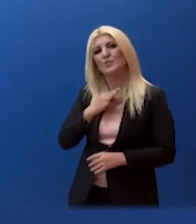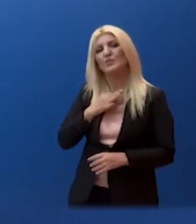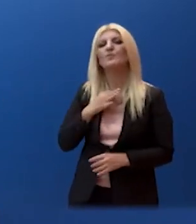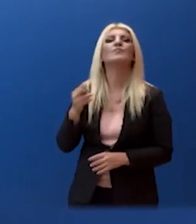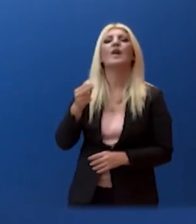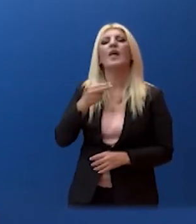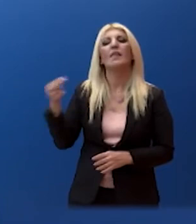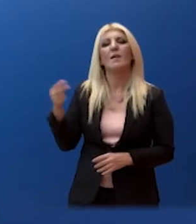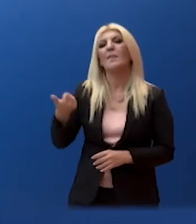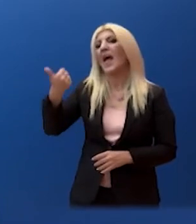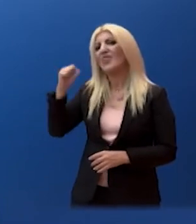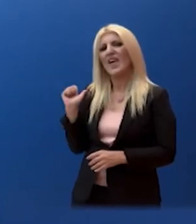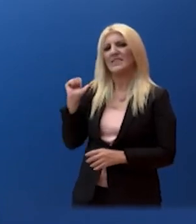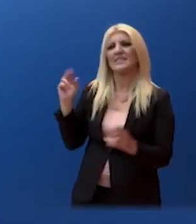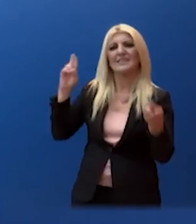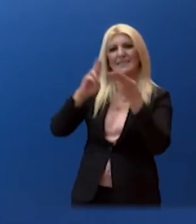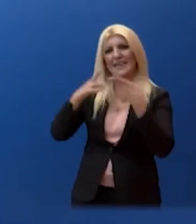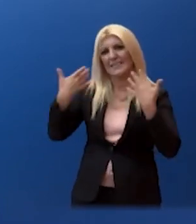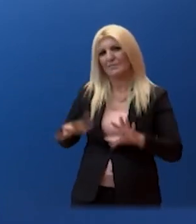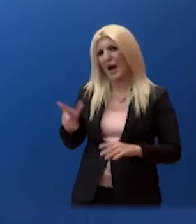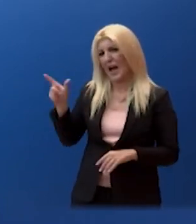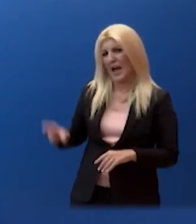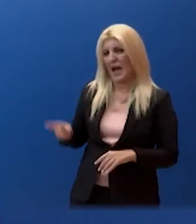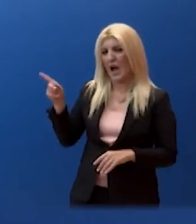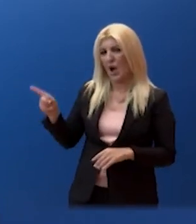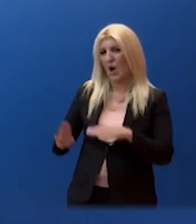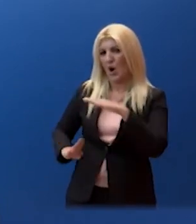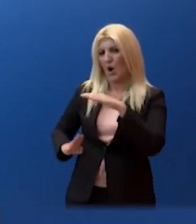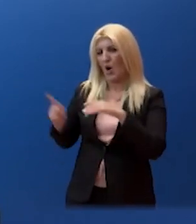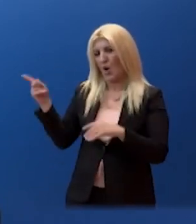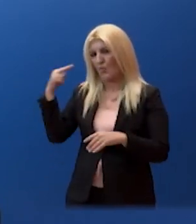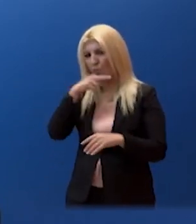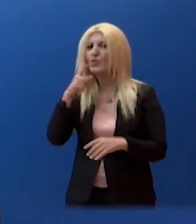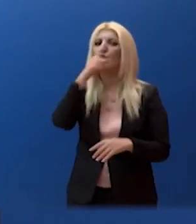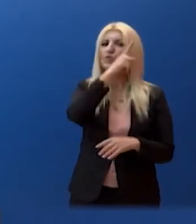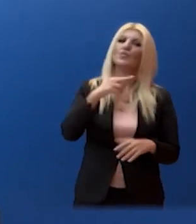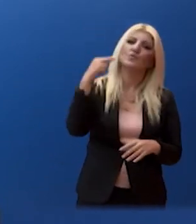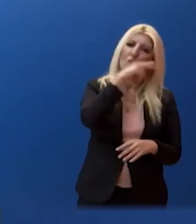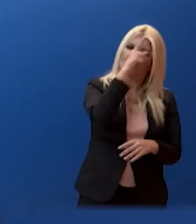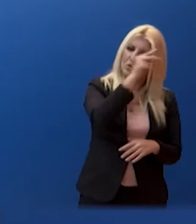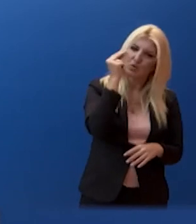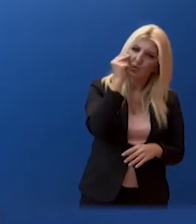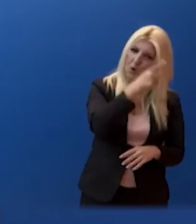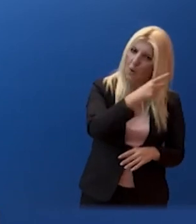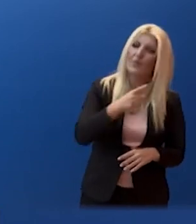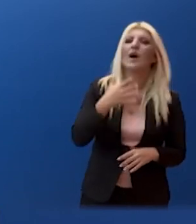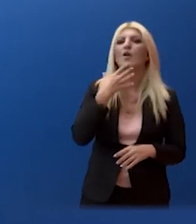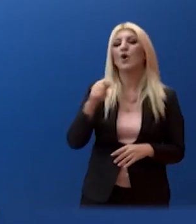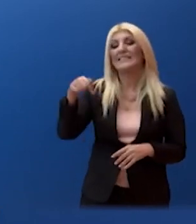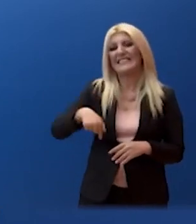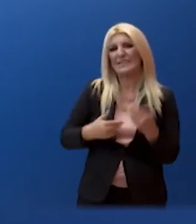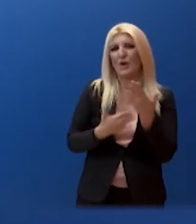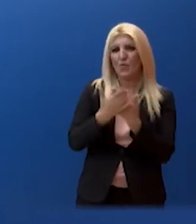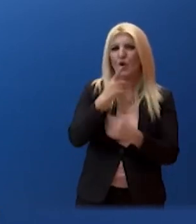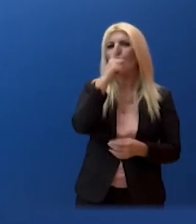τον κύριο Ζάεφ και πόσο πιθανή είναι μία επίσκεψη του κύριου Μητσοτάκη στα Σκόπια με το γεγονός ότι ο κύριος Ζάεφ σε μία συνένταυξη το πρωί είπε